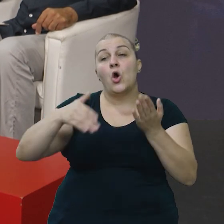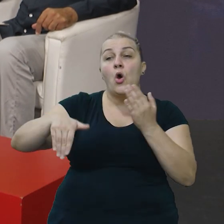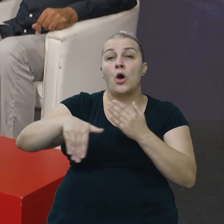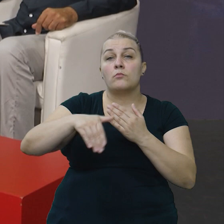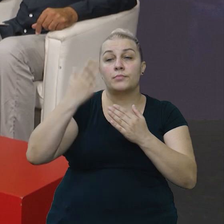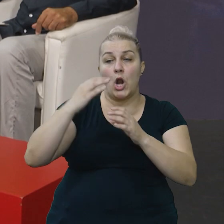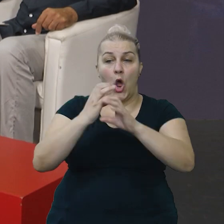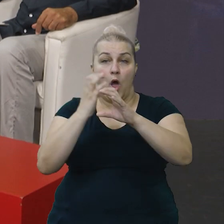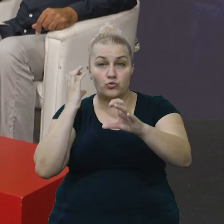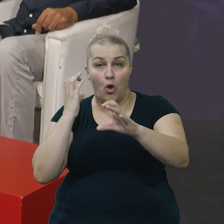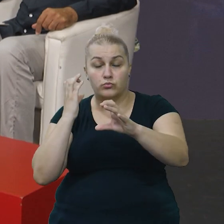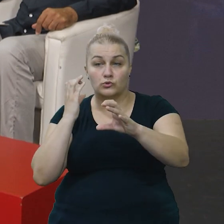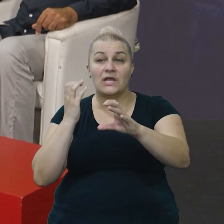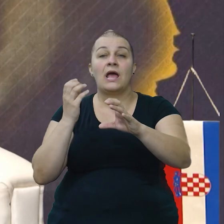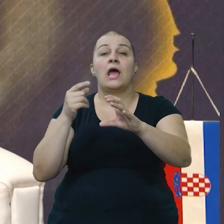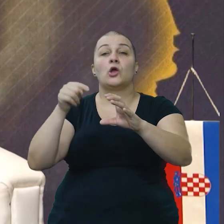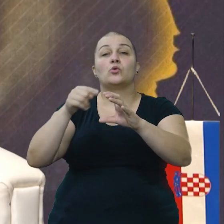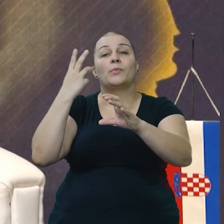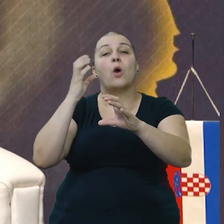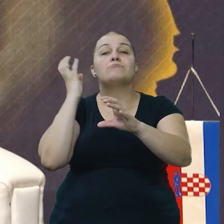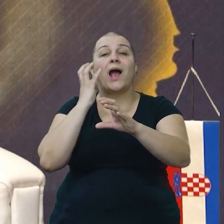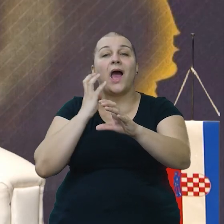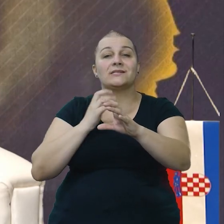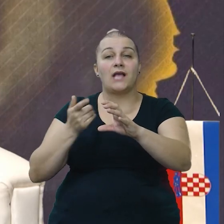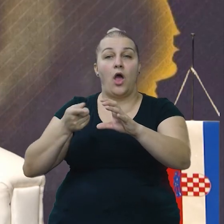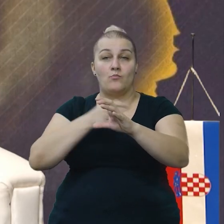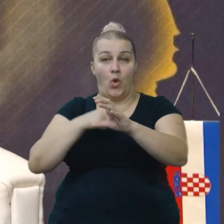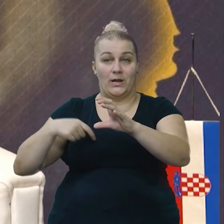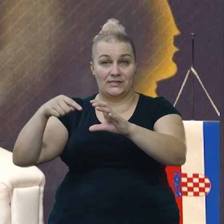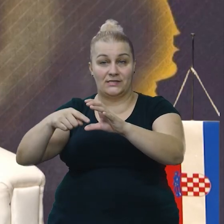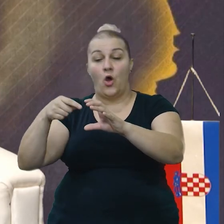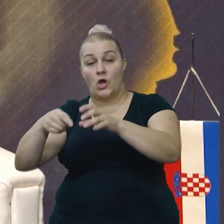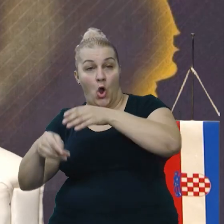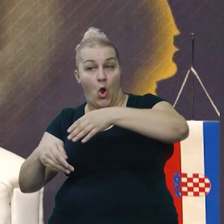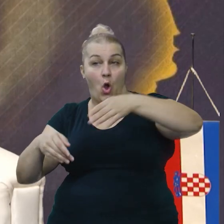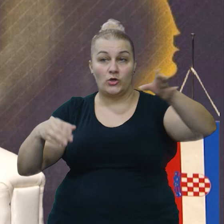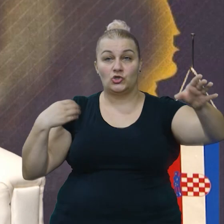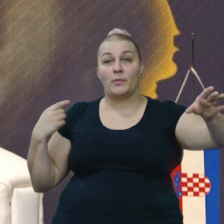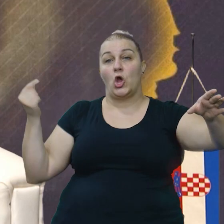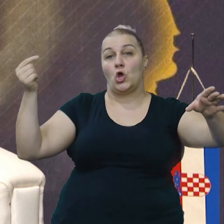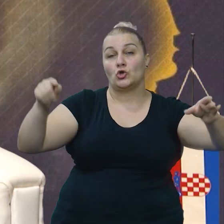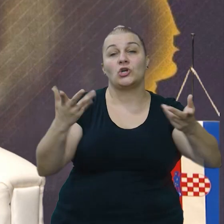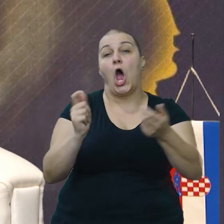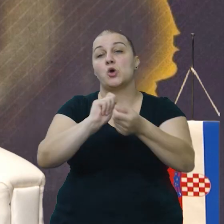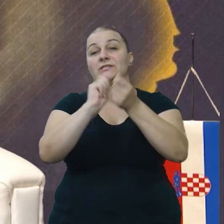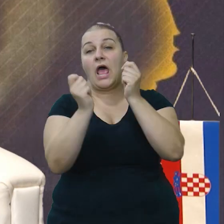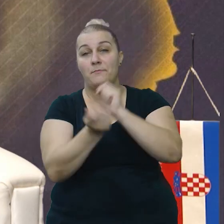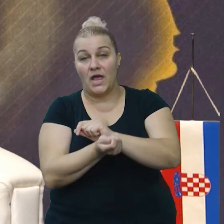makarske političke postaje. Bila je smjena? Bila je smjena i mi smo njih zamijenili